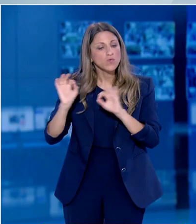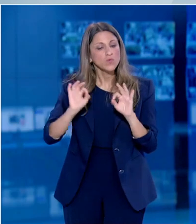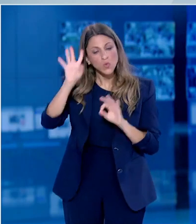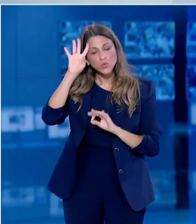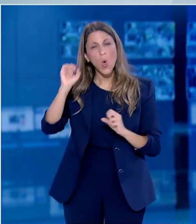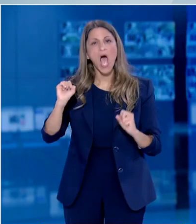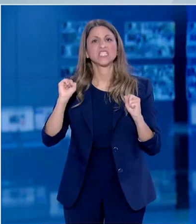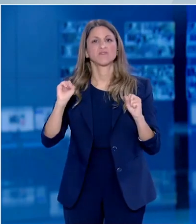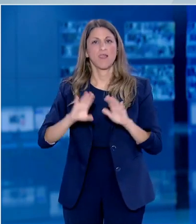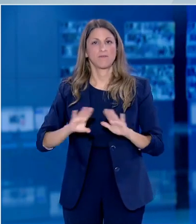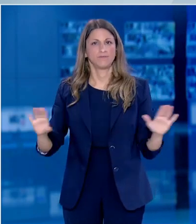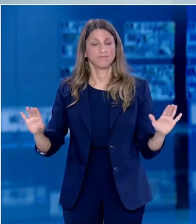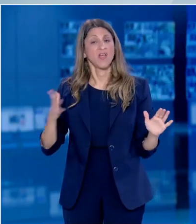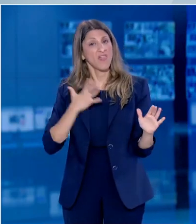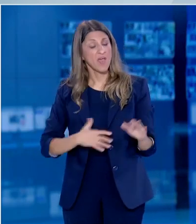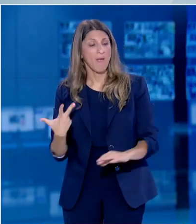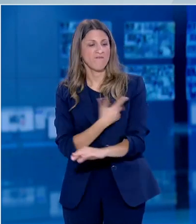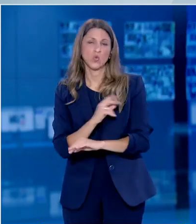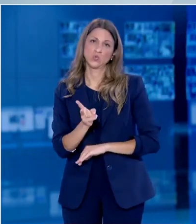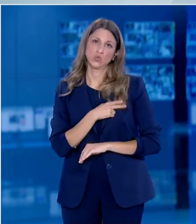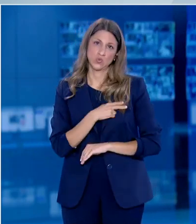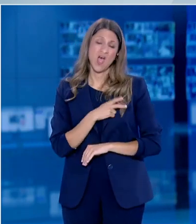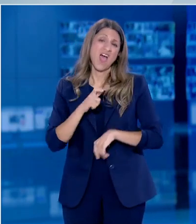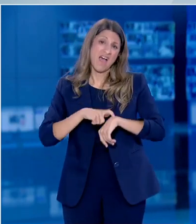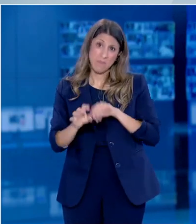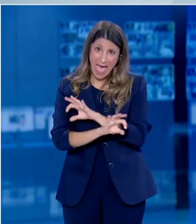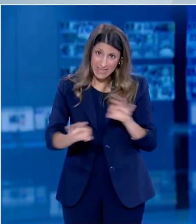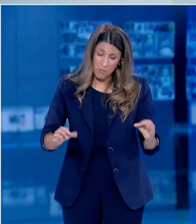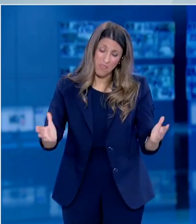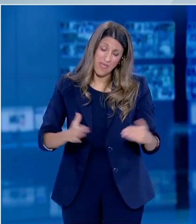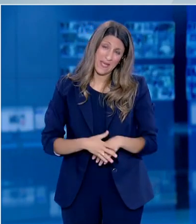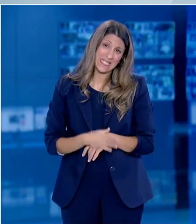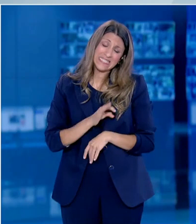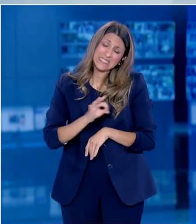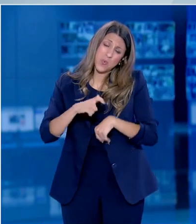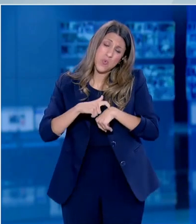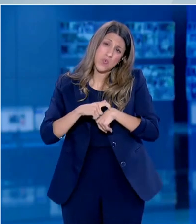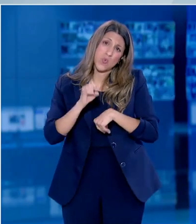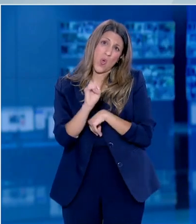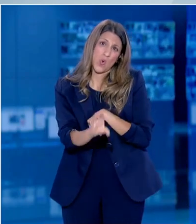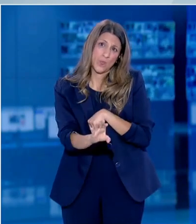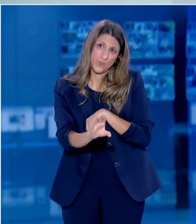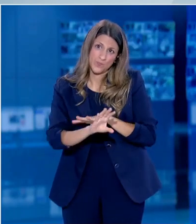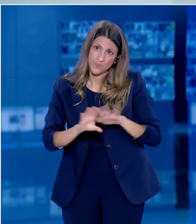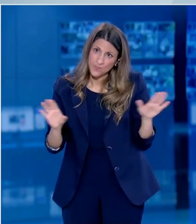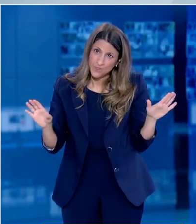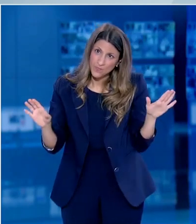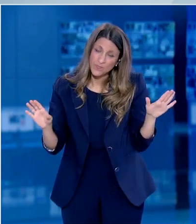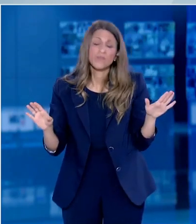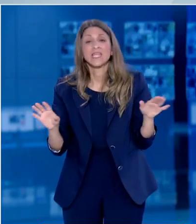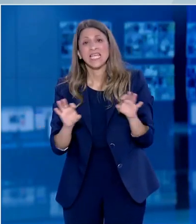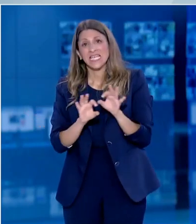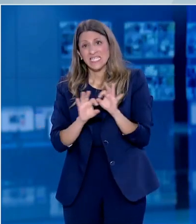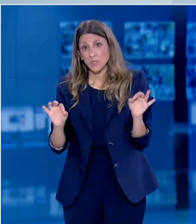αποτελεσματικό εμβόλιο. Πιστεύω ότι θα αργήσει. Παρά το γεγονός ότι ακούτε ότι θα έρθουν πολύ γρήγορα εμβόλια και να έρθουν πολύ γρήγορα δεν θα είναι